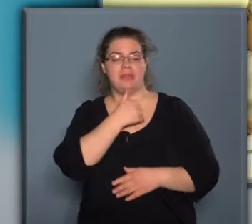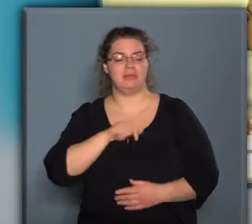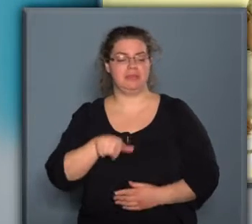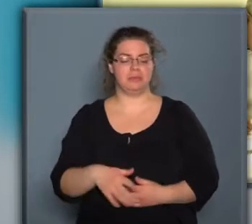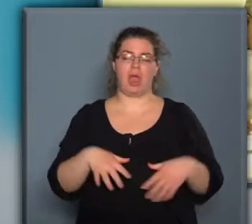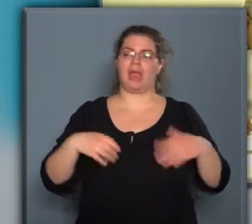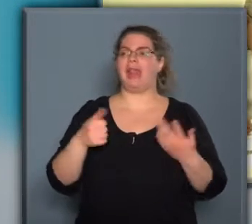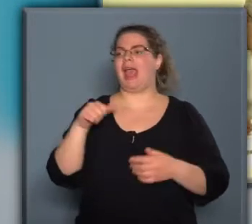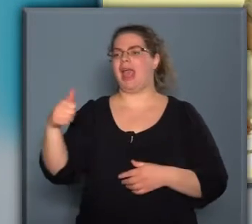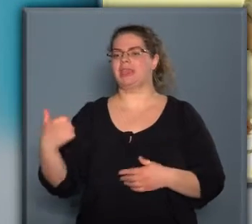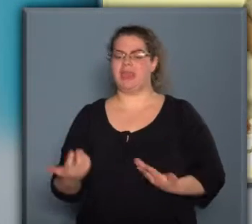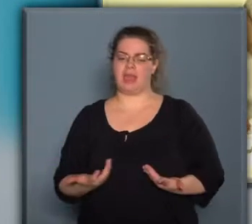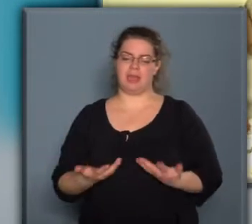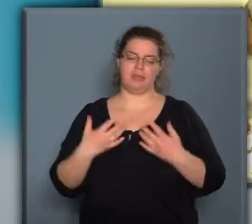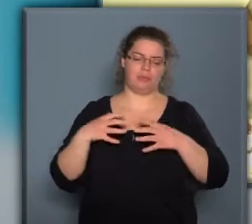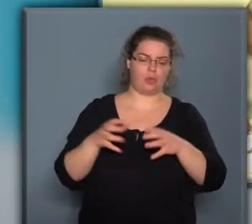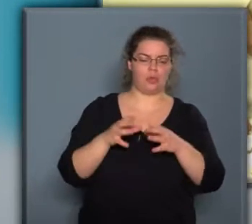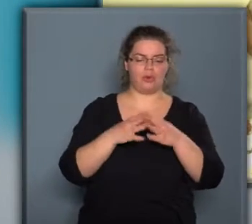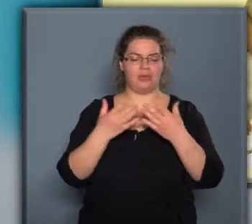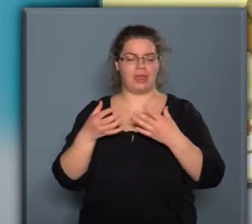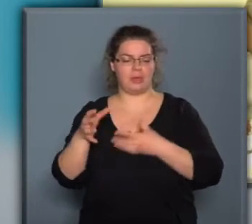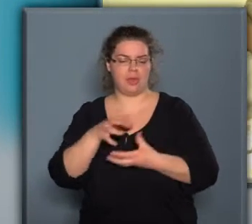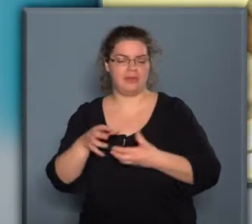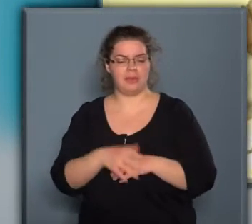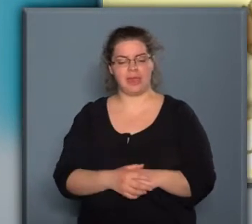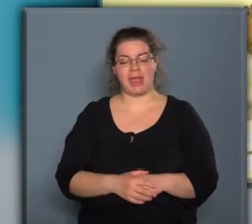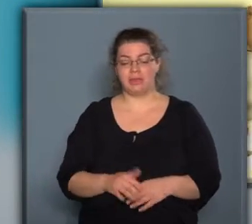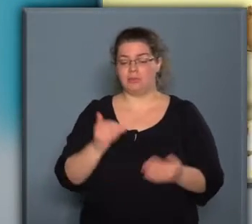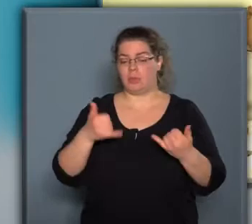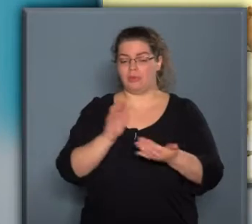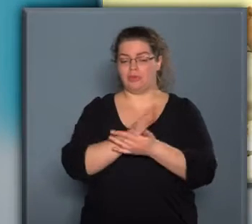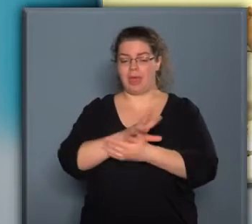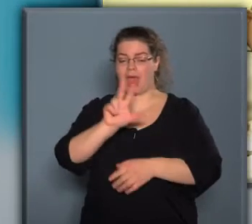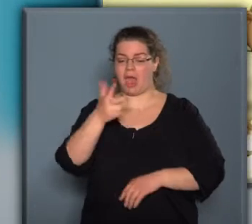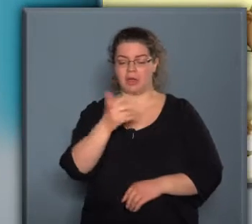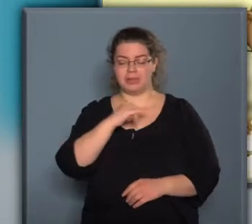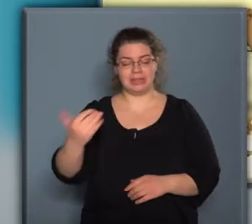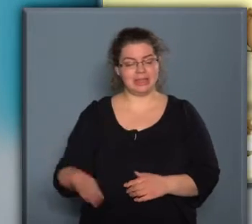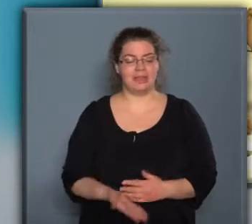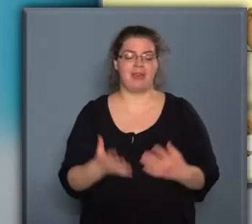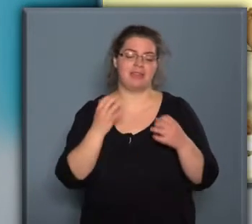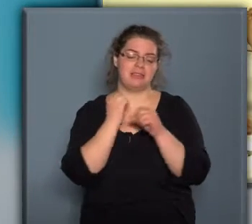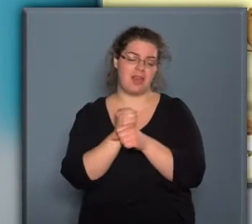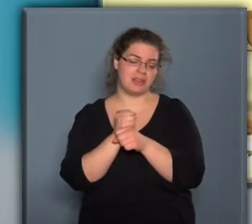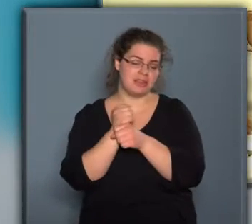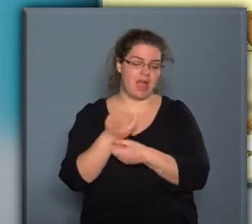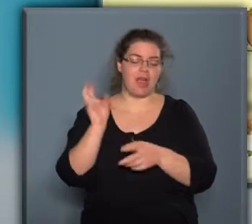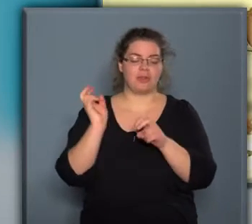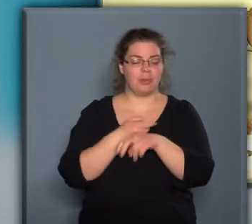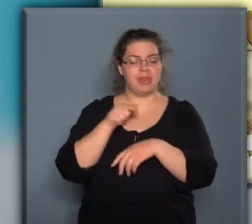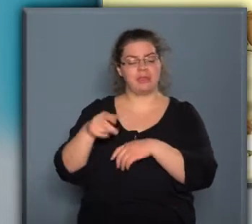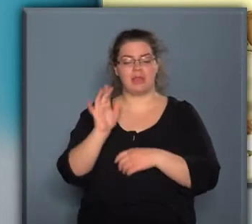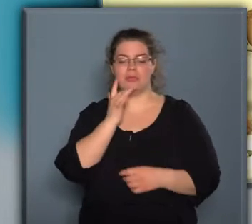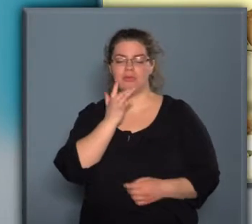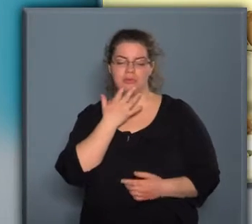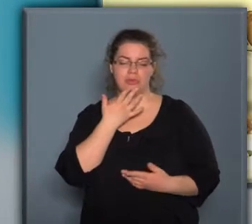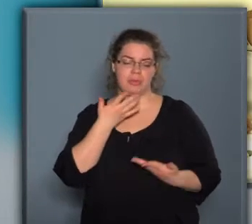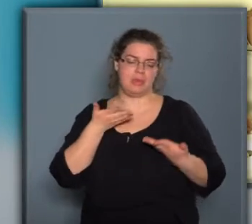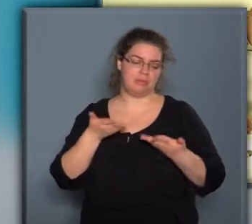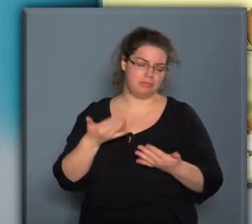Hallatán